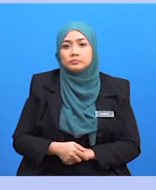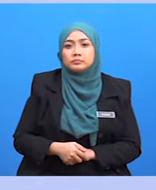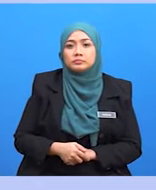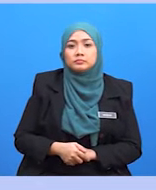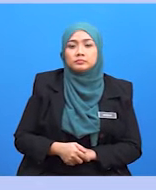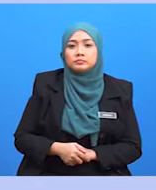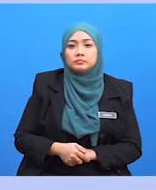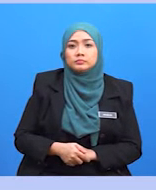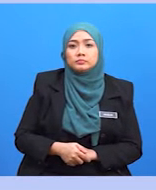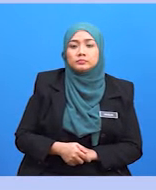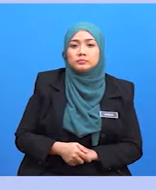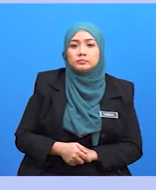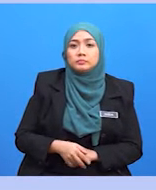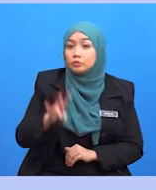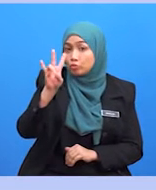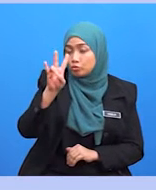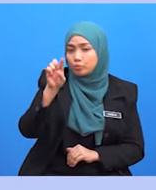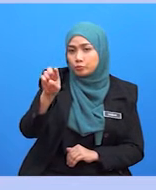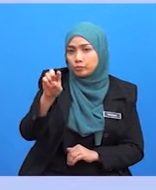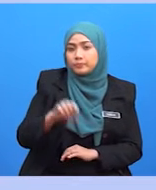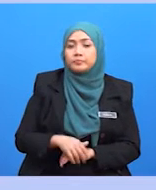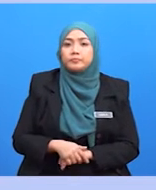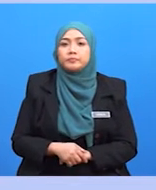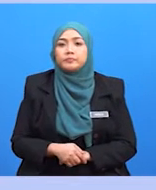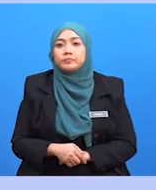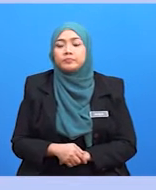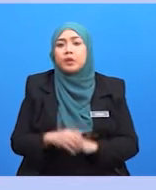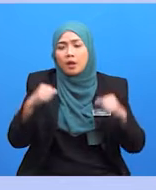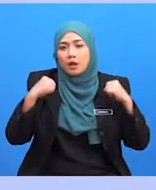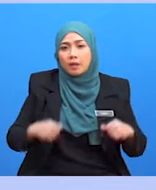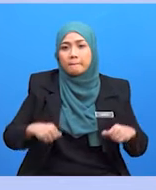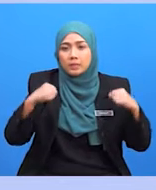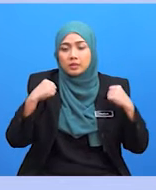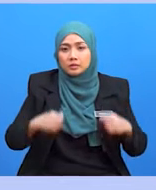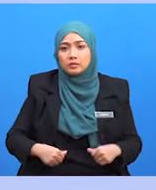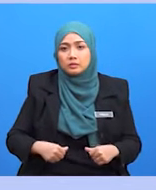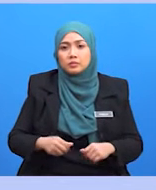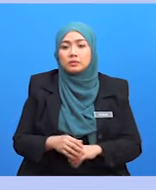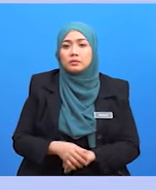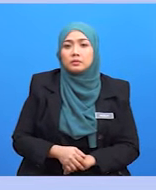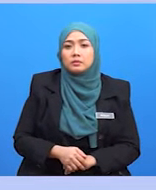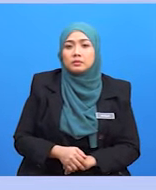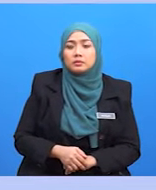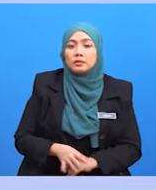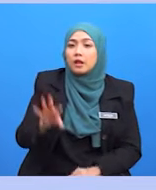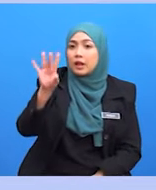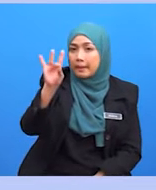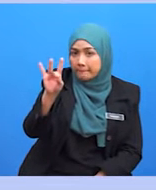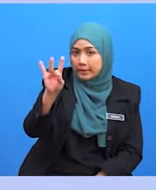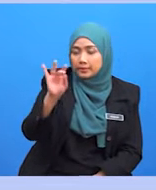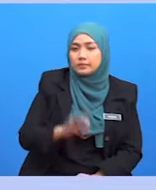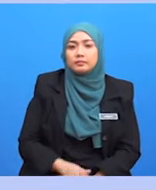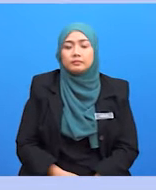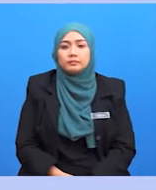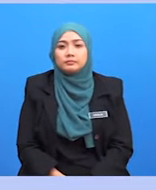menggunakan gotem book juga 7 manakala alamat website menggunakan gotem medium 8